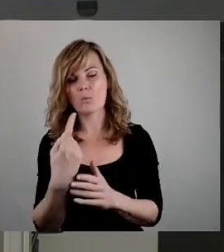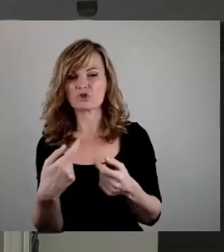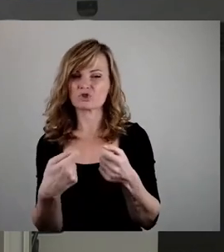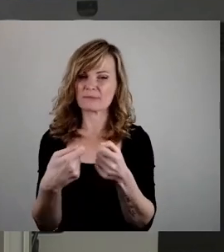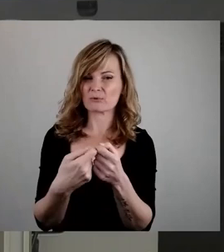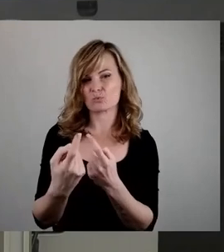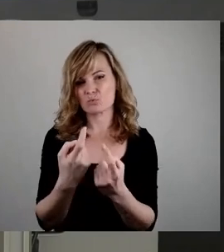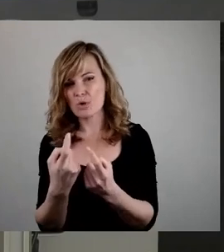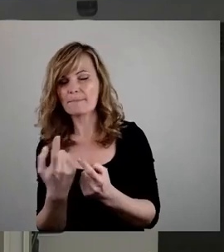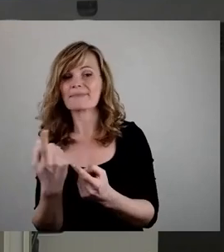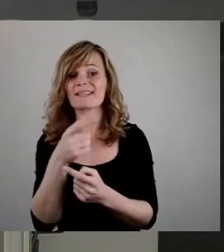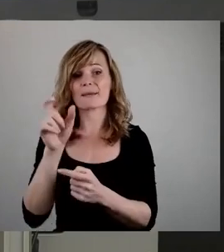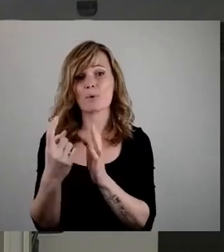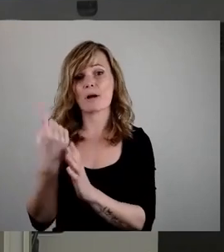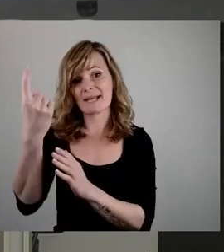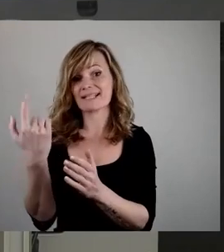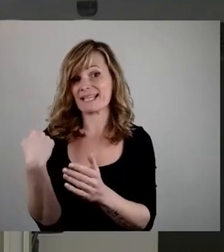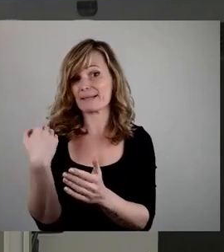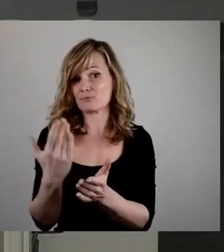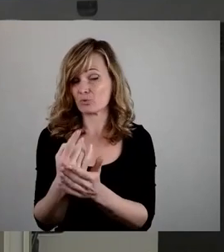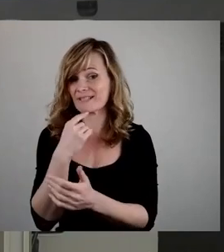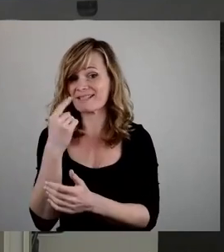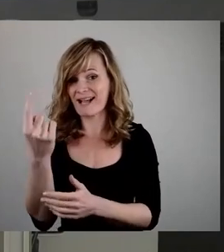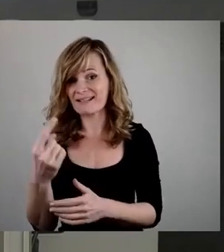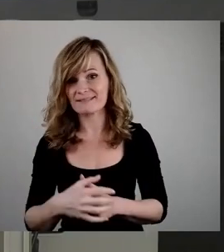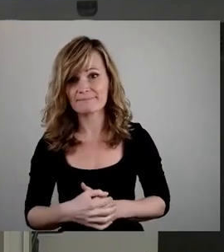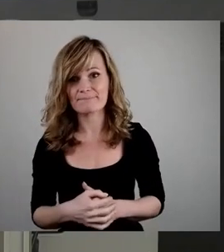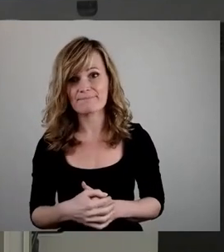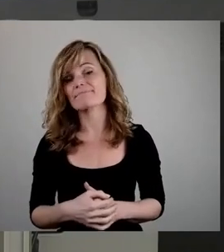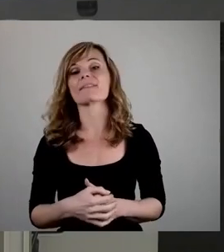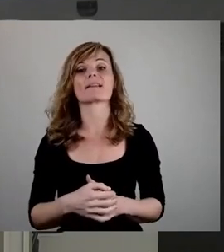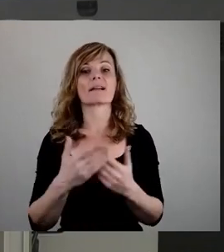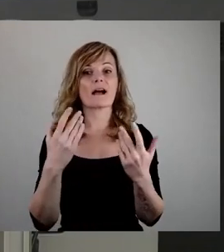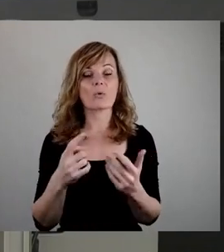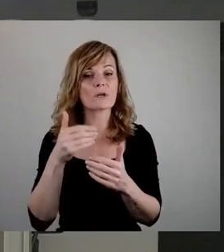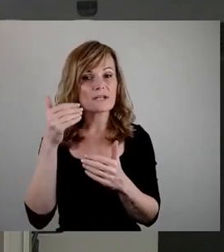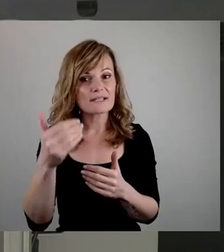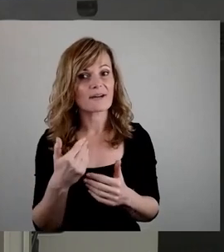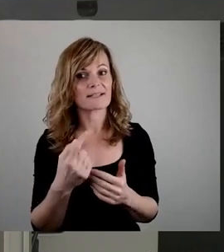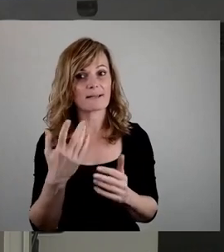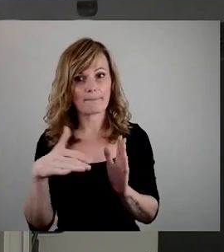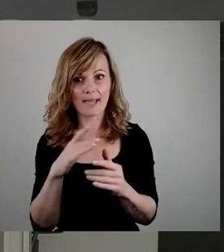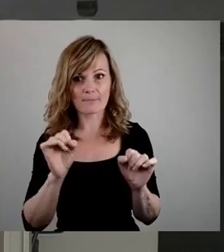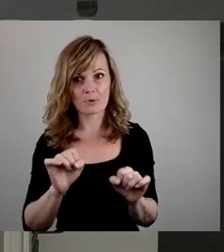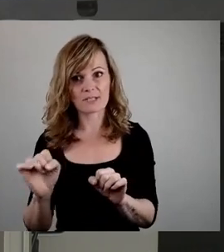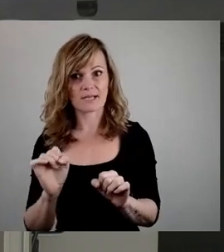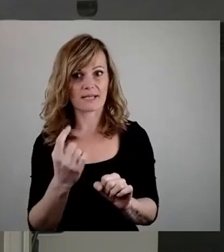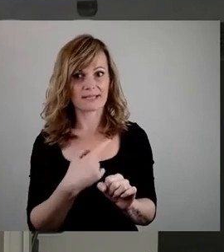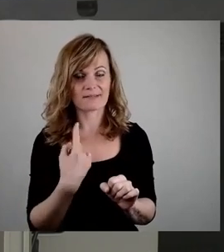eingeräumt und mit angesprochen, dann haben wir eben auch irgendwann mal wieder Luft dafür, dass wir auch